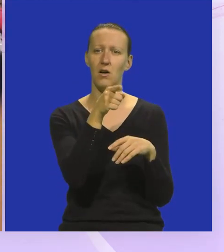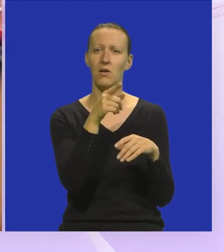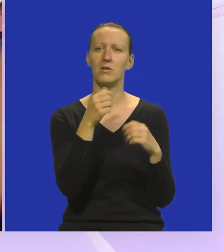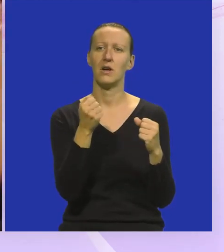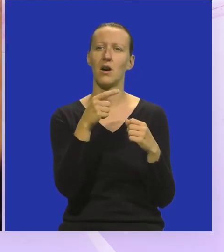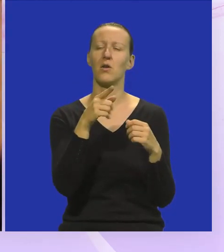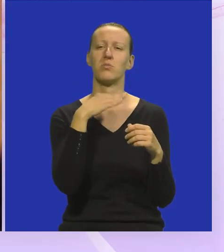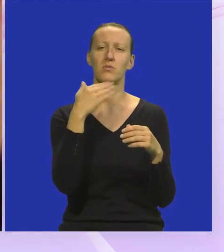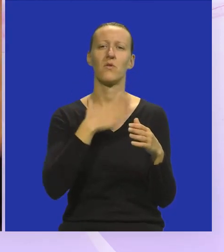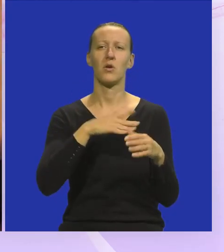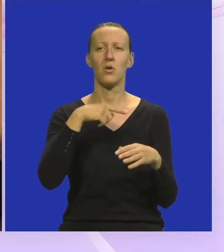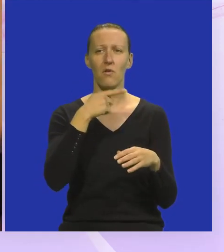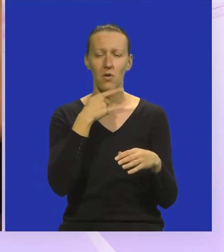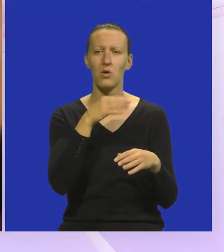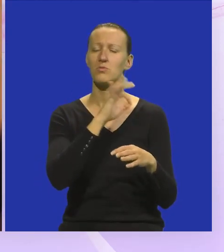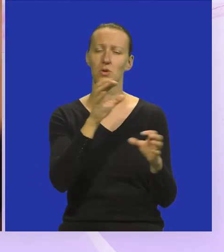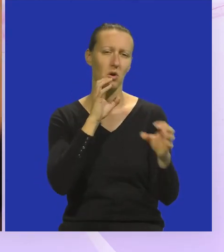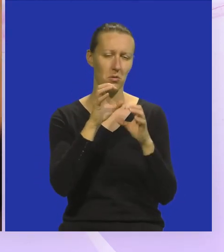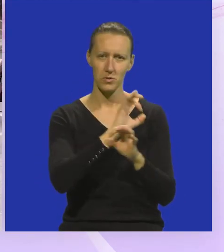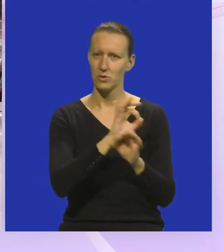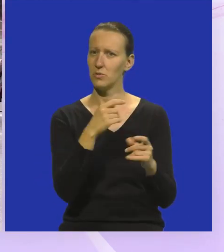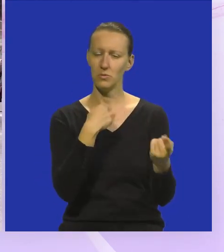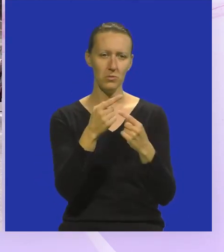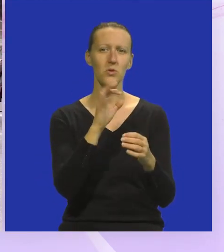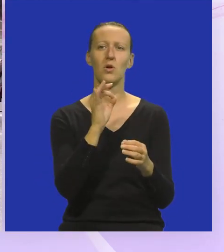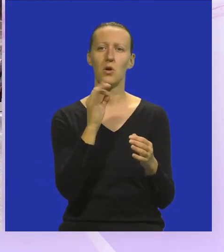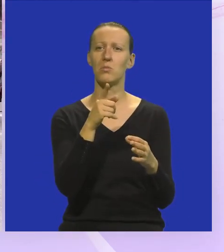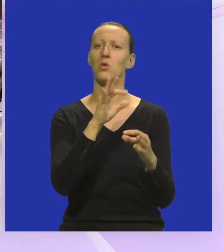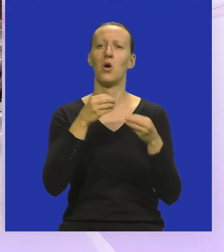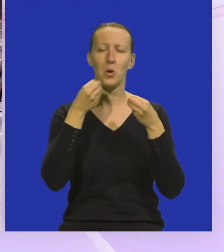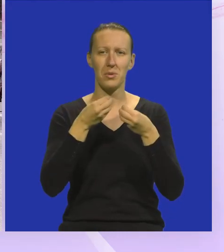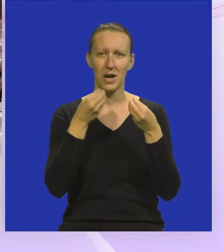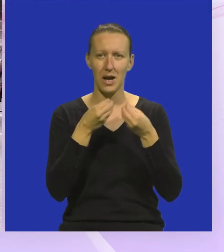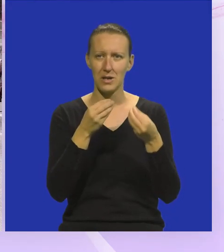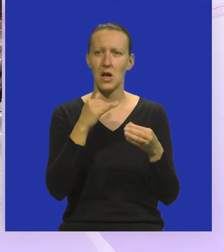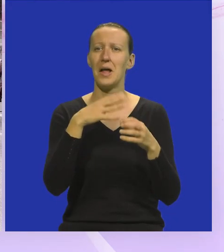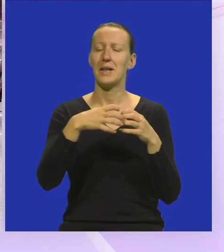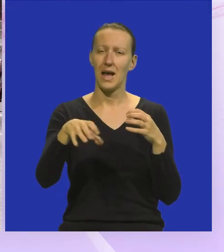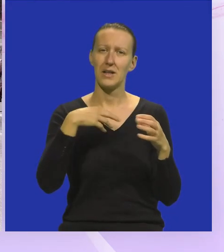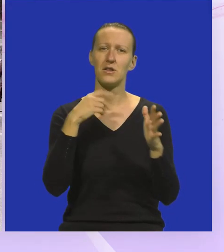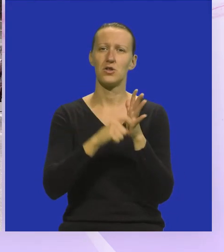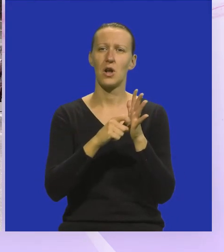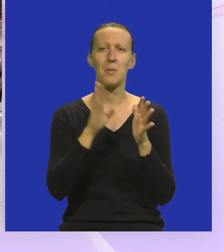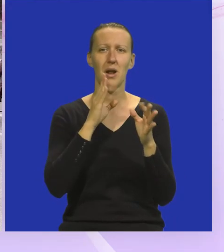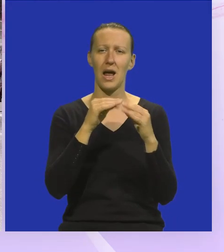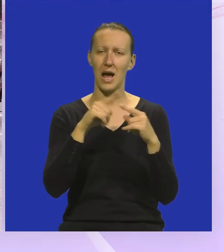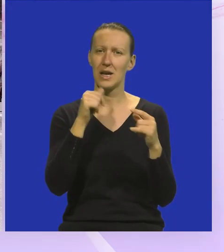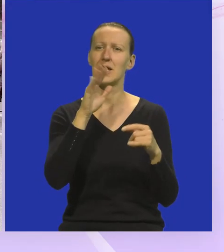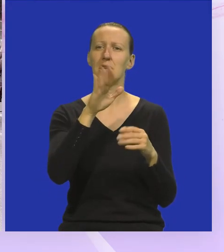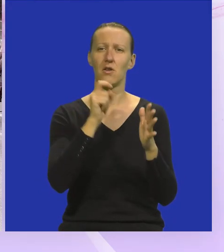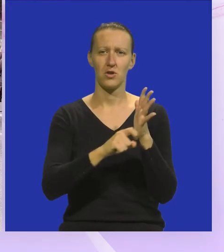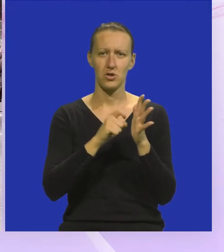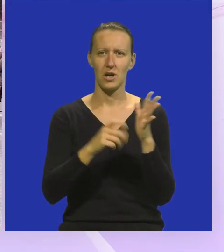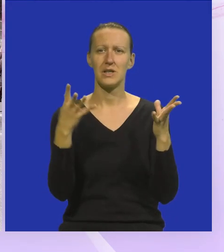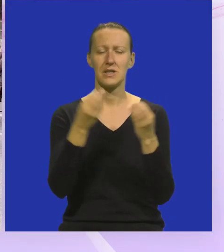je jako i pričljiv i stvarno je super komunikacija bila s njim, tako da nam je jako dobro to objasnio. A nadalje smo članice Medulina Arta i njihove